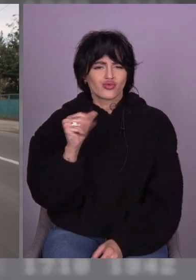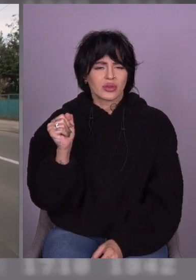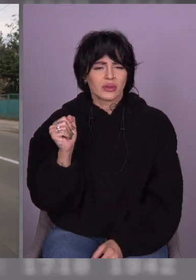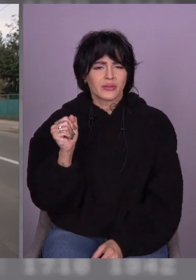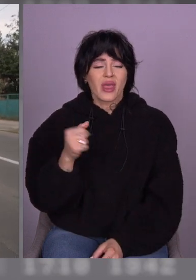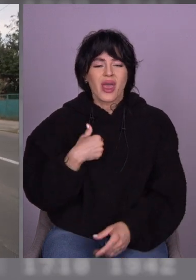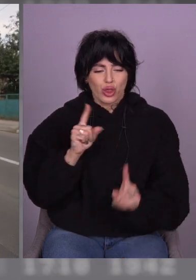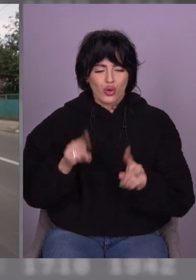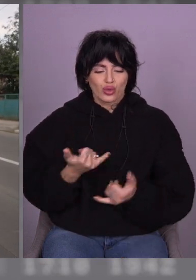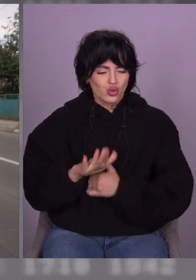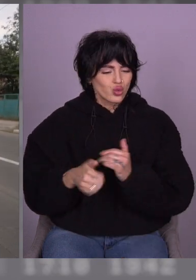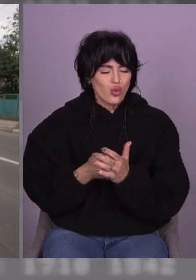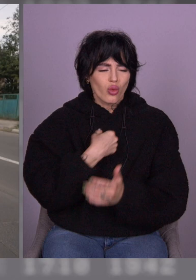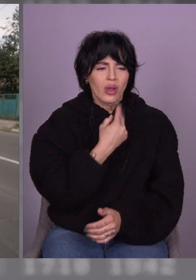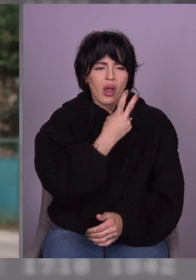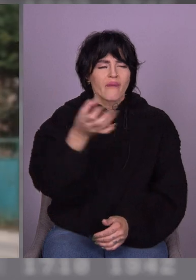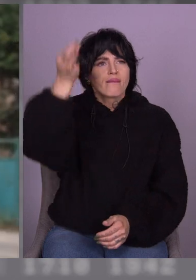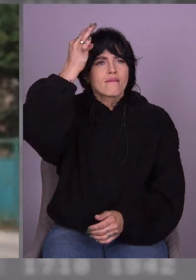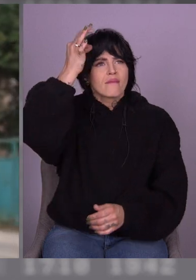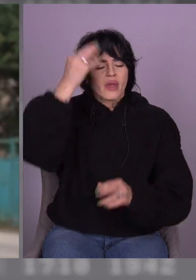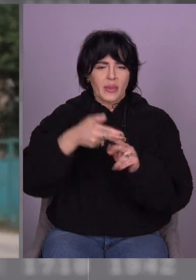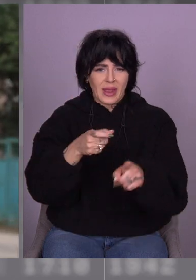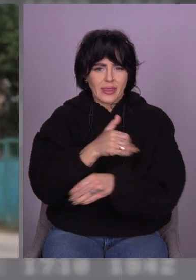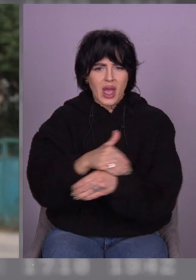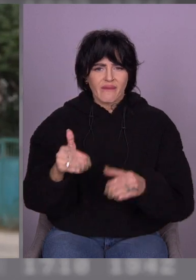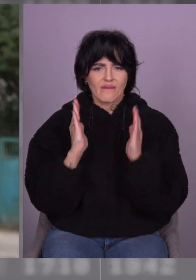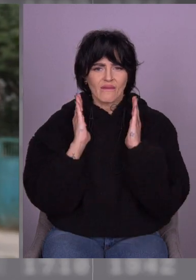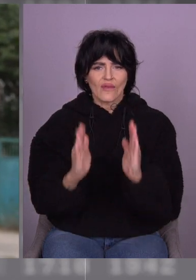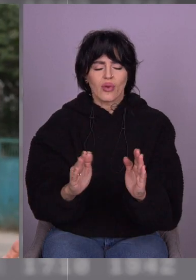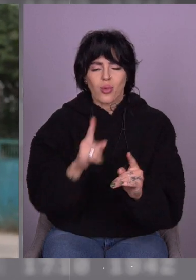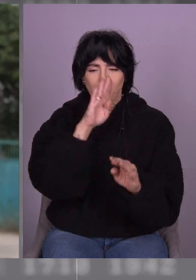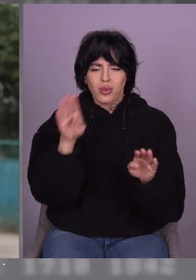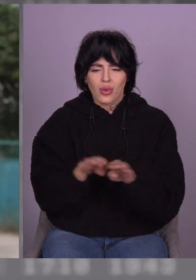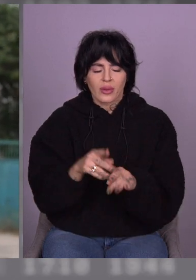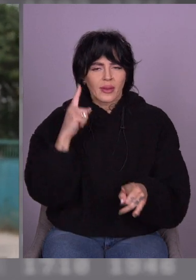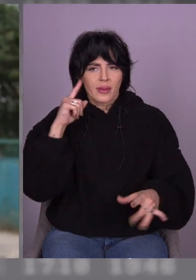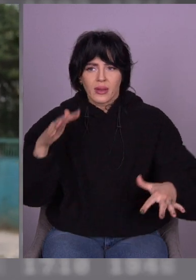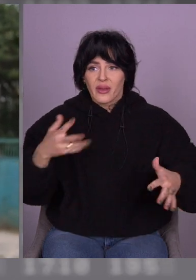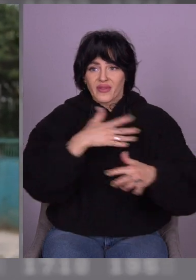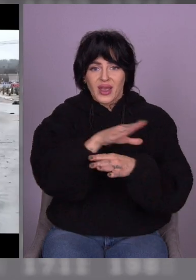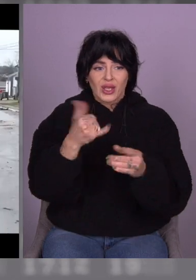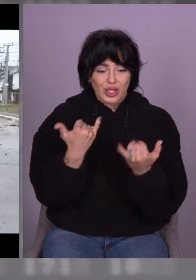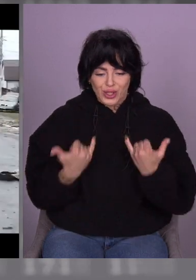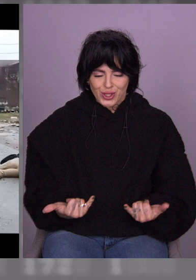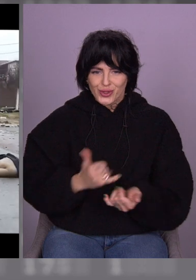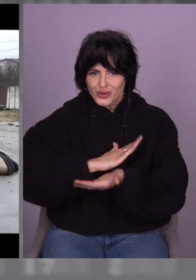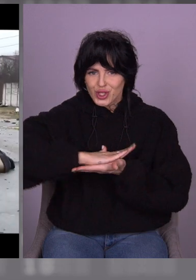мене, знаєте, ці картинки страшні з цієї вулиці абсолютно не співпадають, і такий дисонанс з тим, що тут зараз.